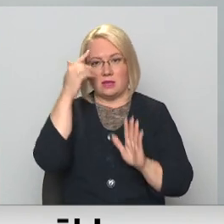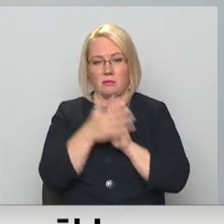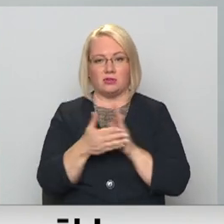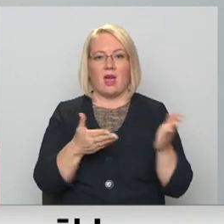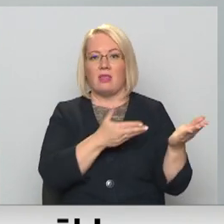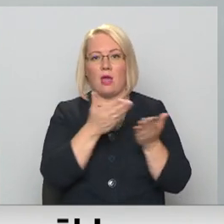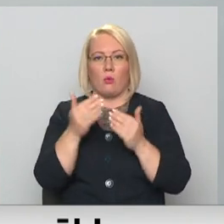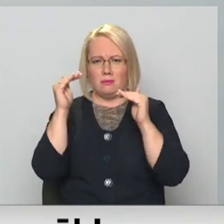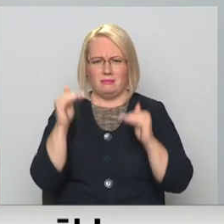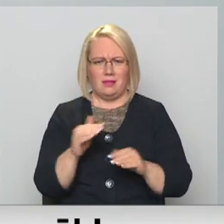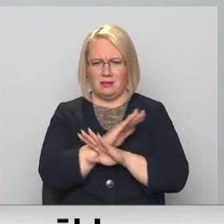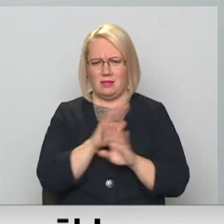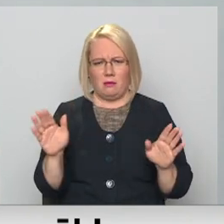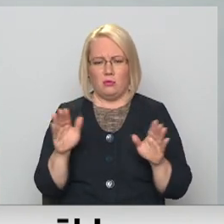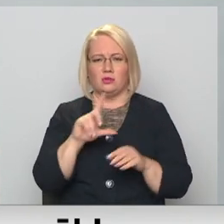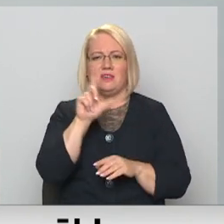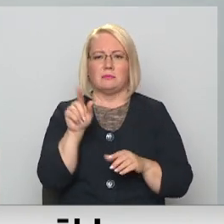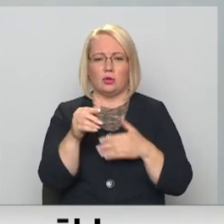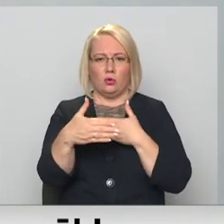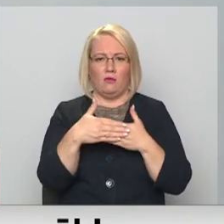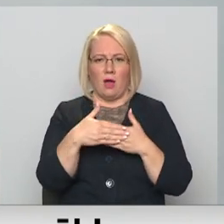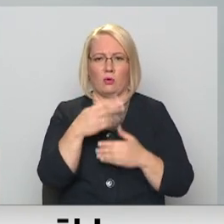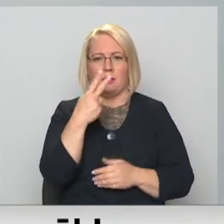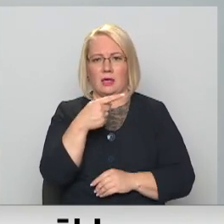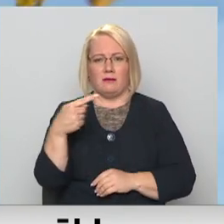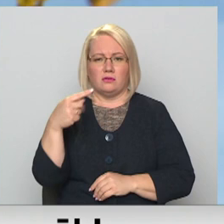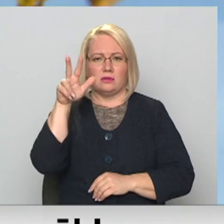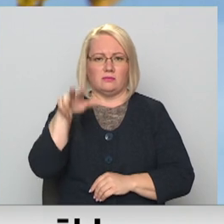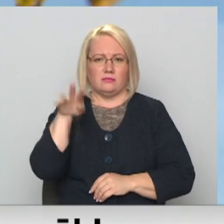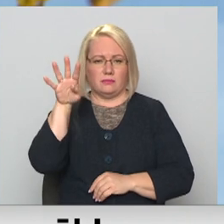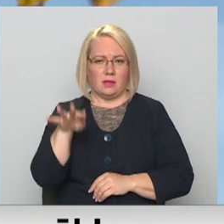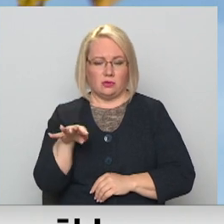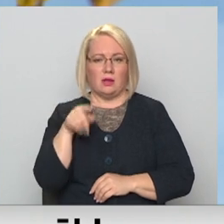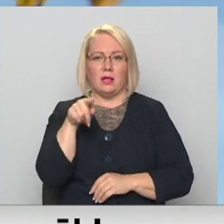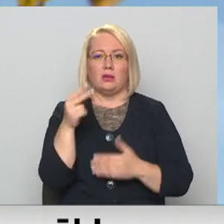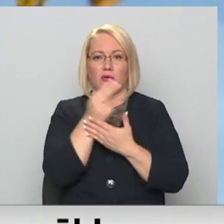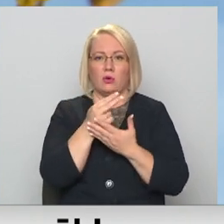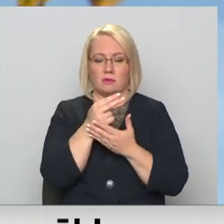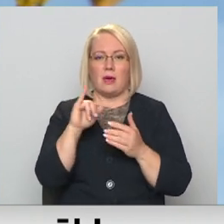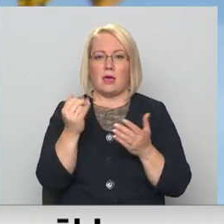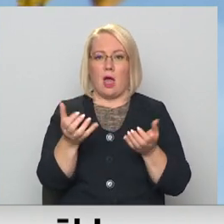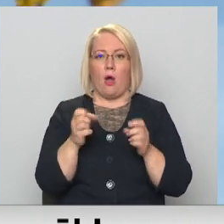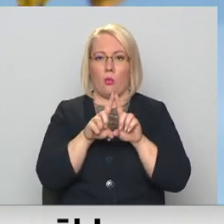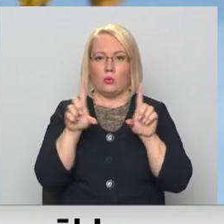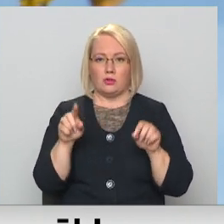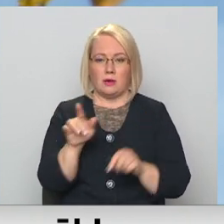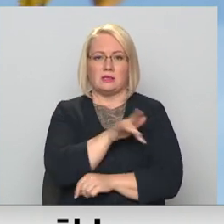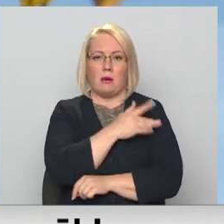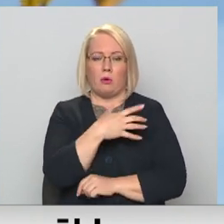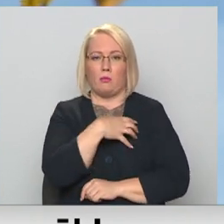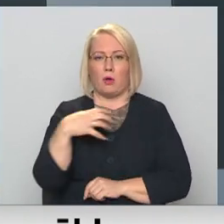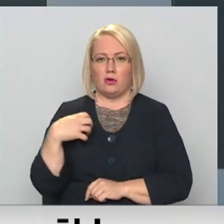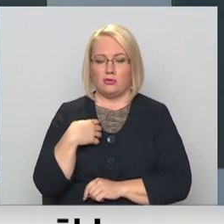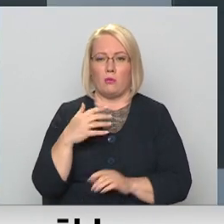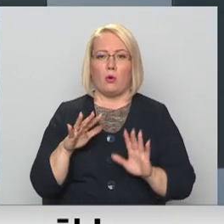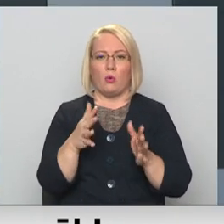nenokritīsies, vismaz tuvākos divus, trīs, četrus mēnešus. Tas nozīmē, ka ja uzņēmums, kurš apkalpo pašvaldību un par